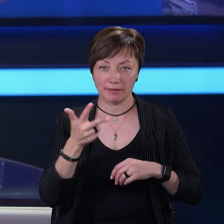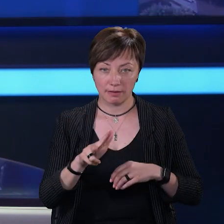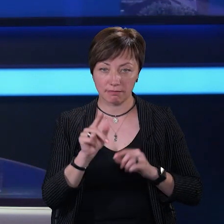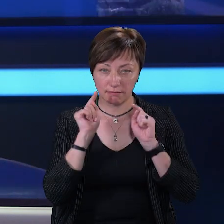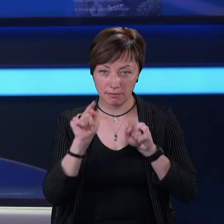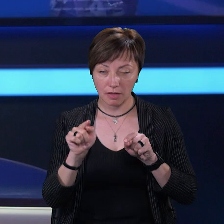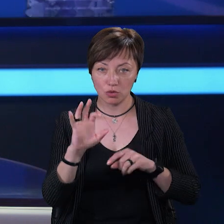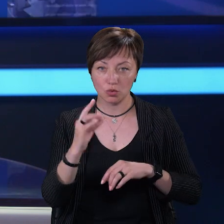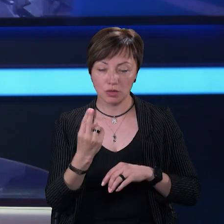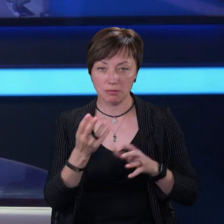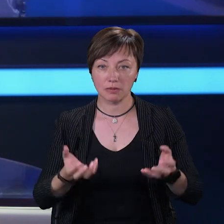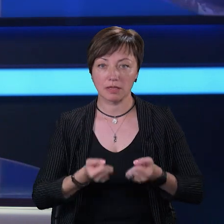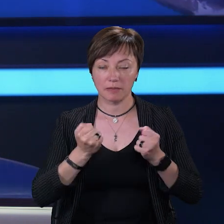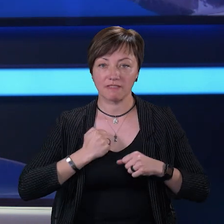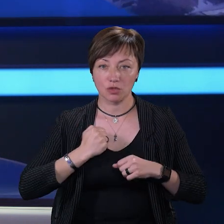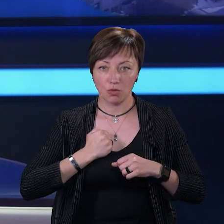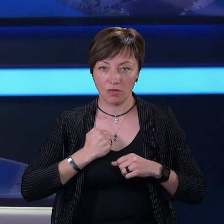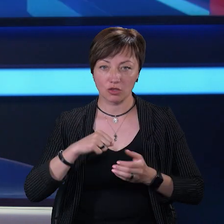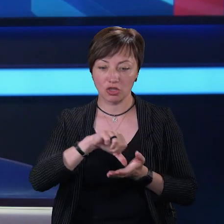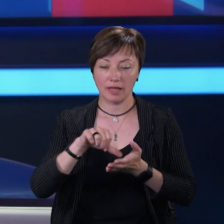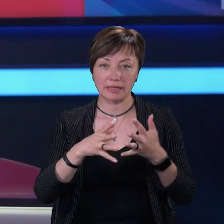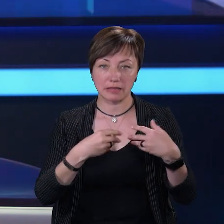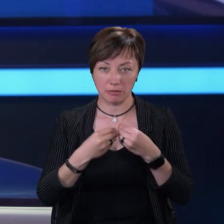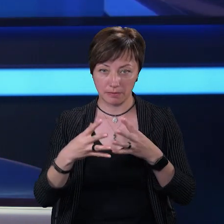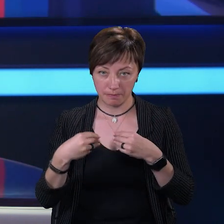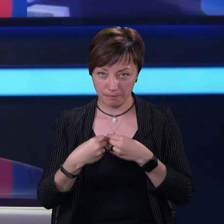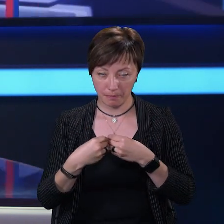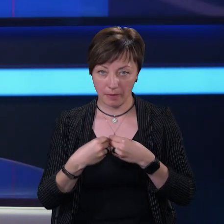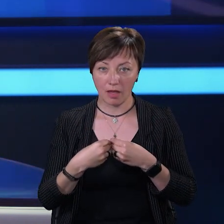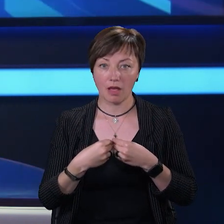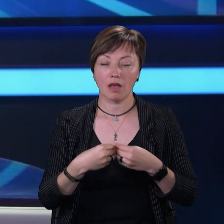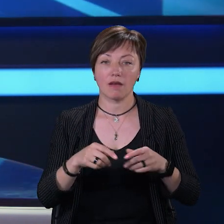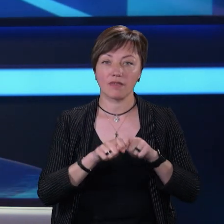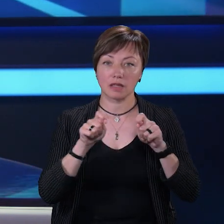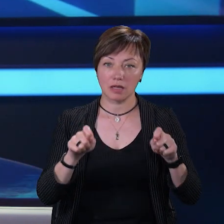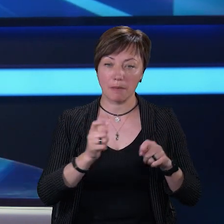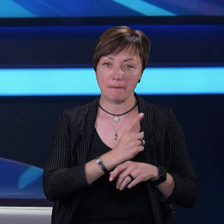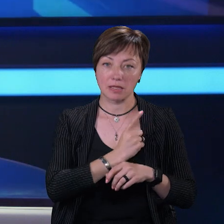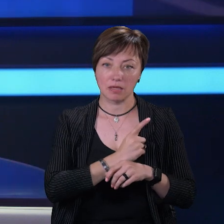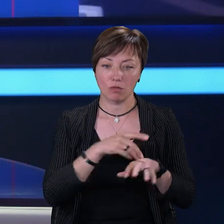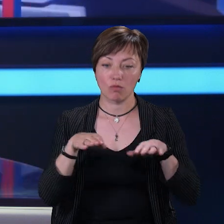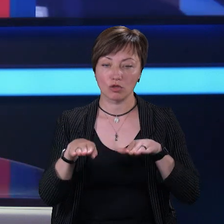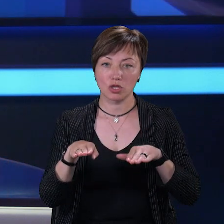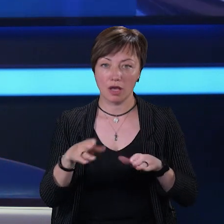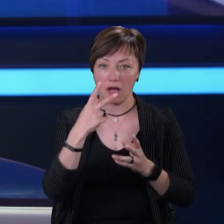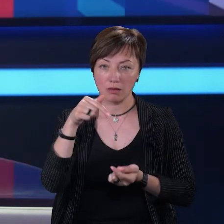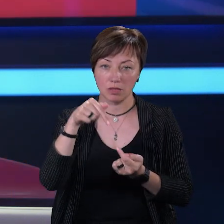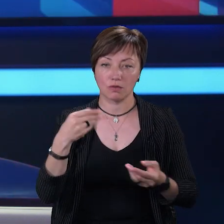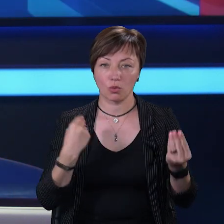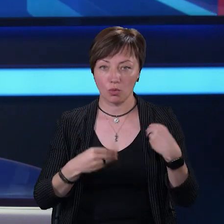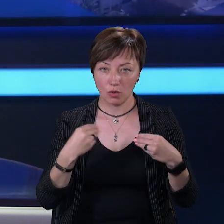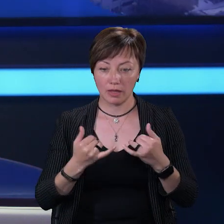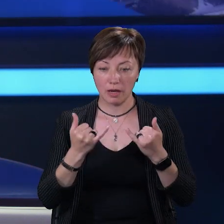спрямовані на соціальну підтримку військових та членів їхніх родин. Зокрема, відкриють майстерню із пошиття адаптивного